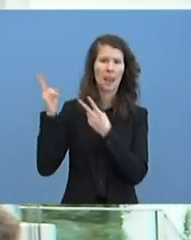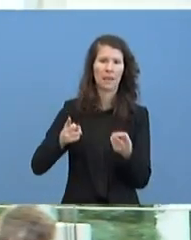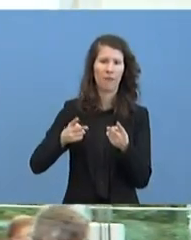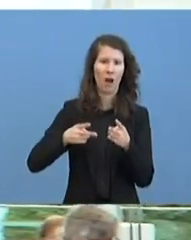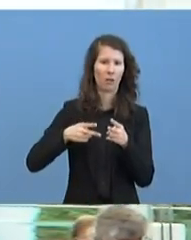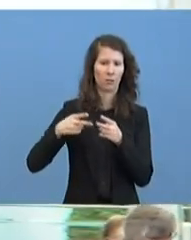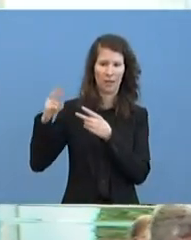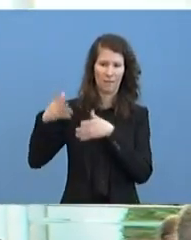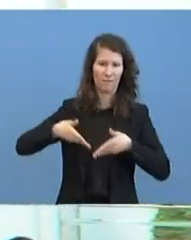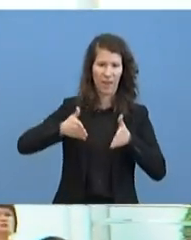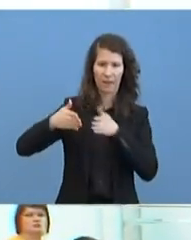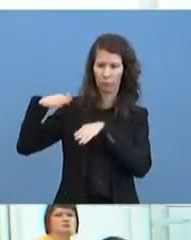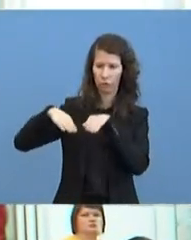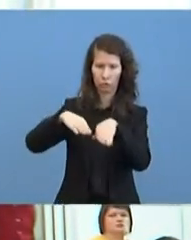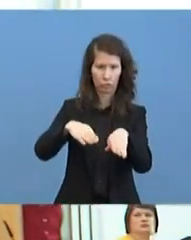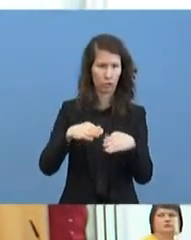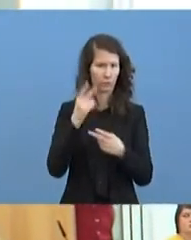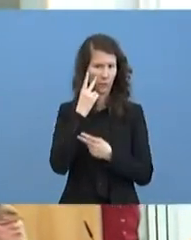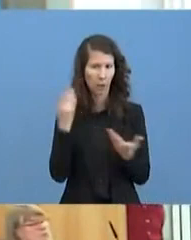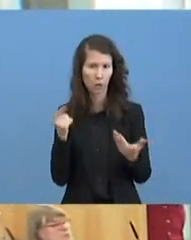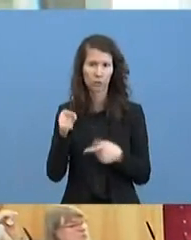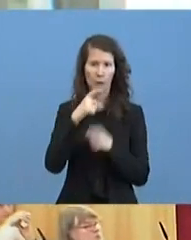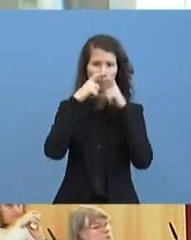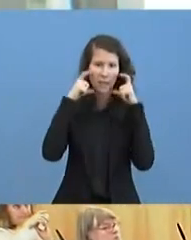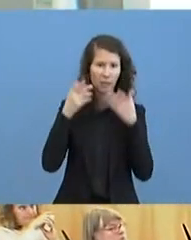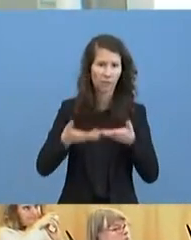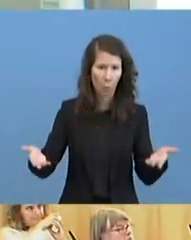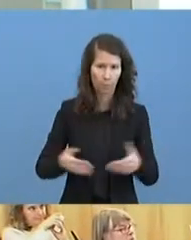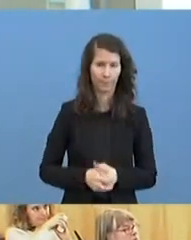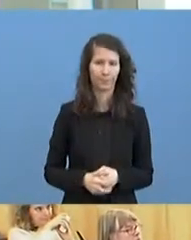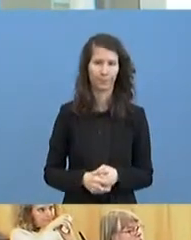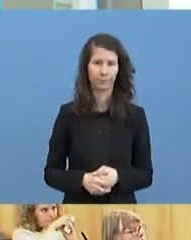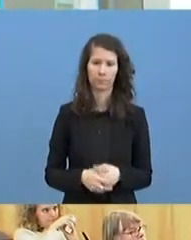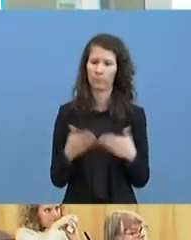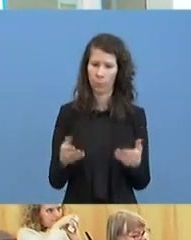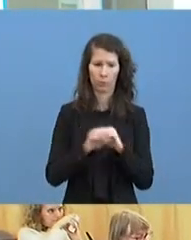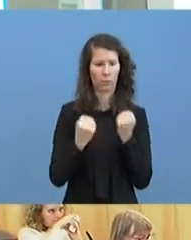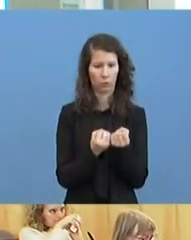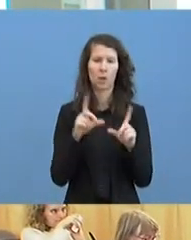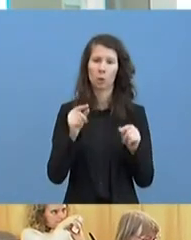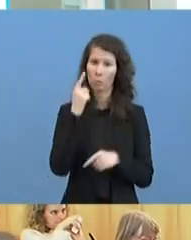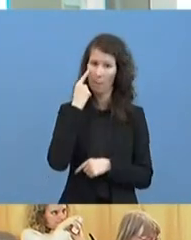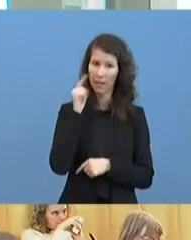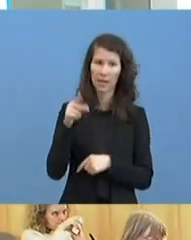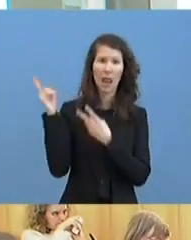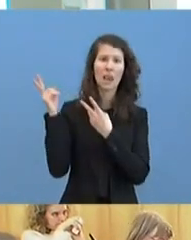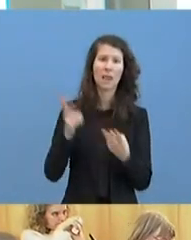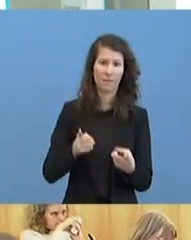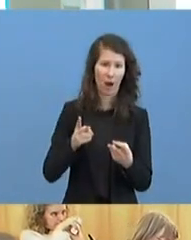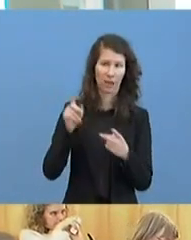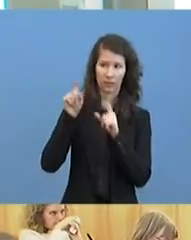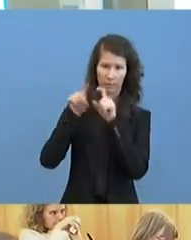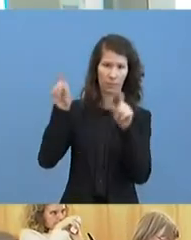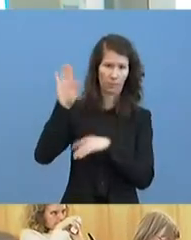wie ich ihn hier darstellen kann. Also im Moment liegt der Ball tatsächlich beim Lieferanten. Dem Bund ist an sich kein